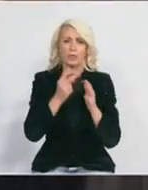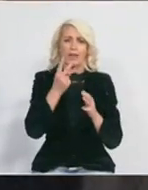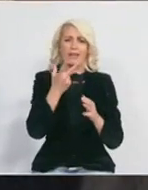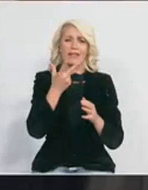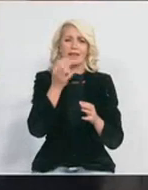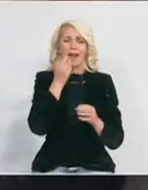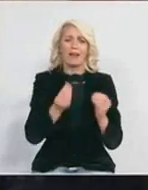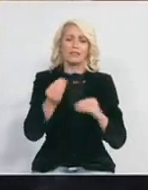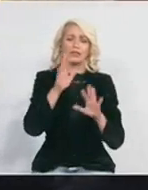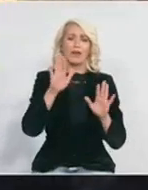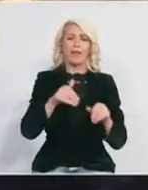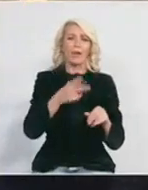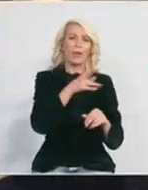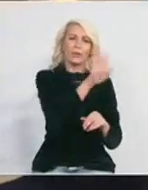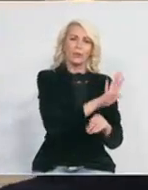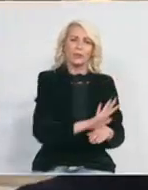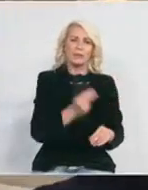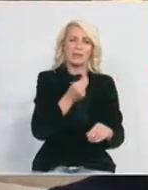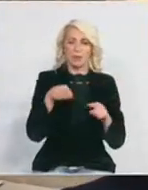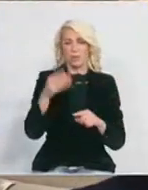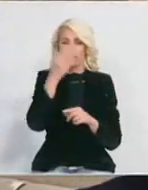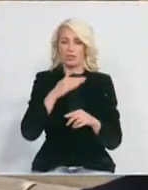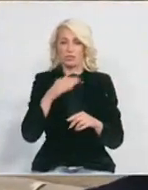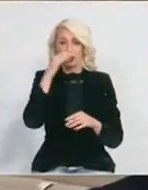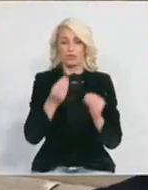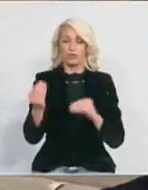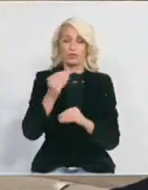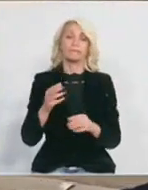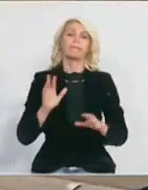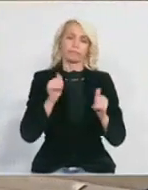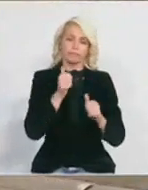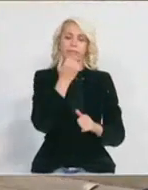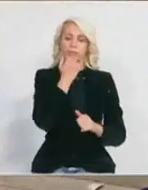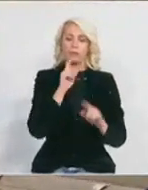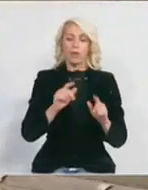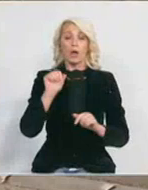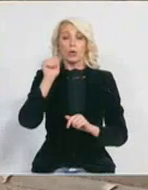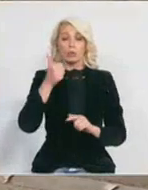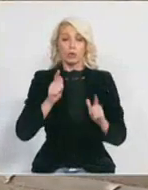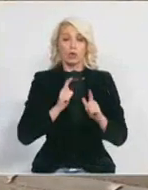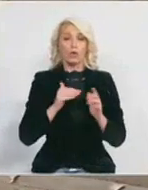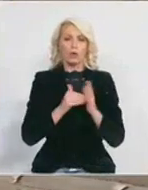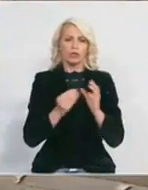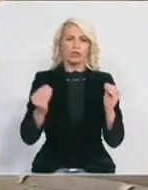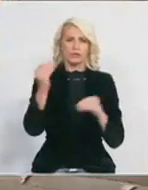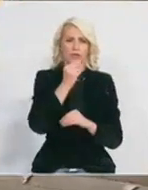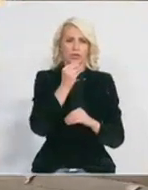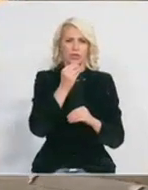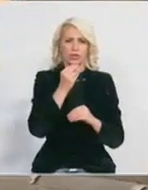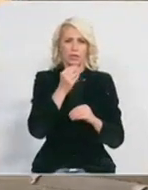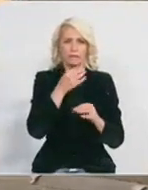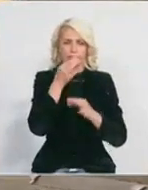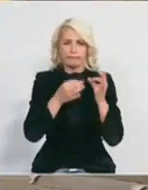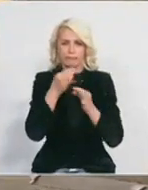Apsolutno ste u pravu. Ja očekujem da će tokom sutrašnjeg dana još tiči dosta analiza, pošto su i veterinarski